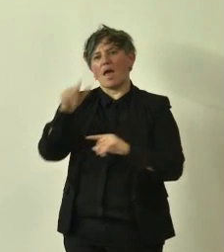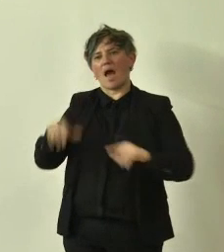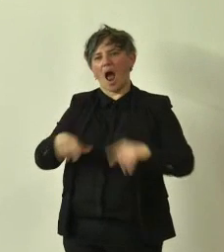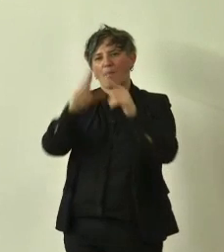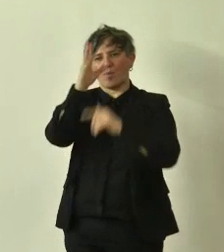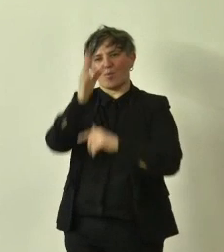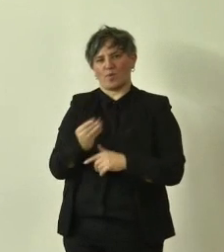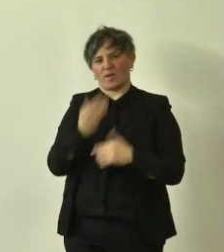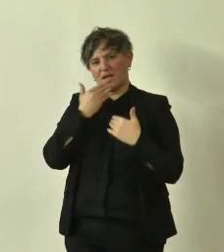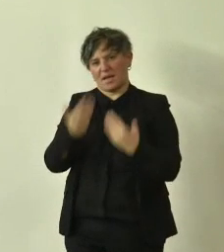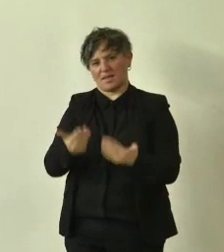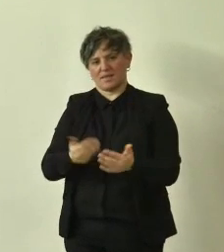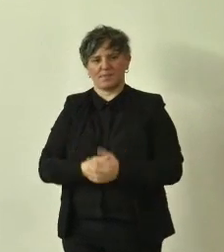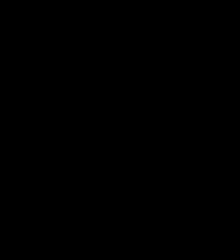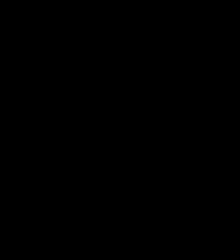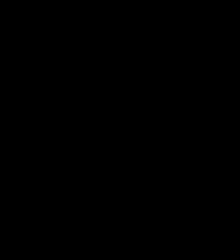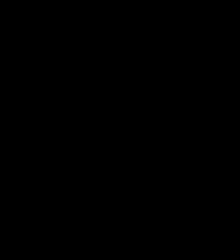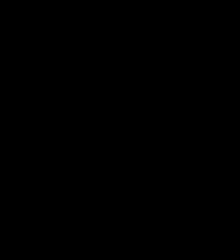grazie